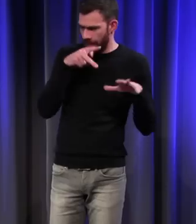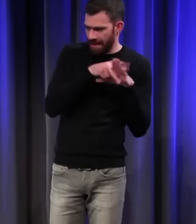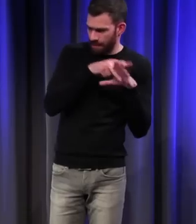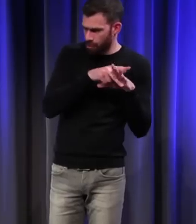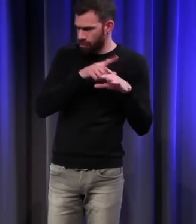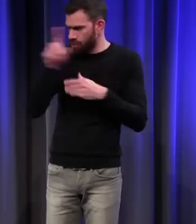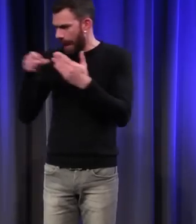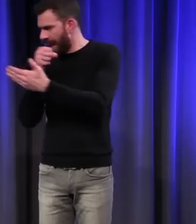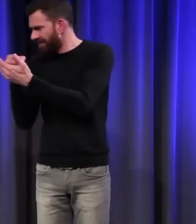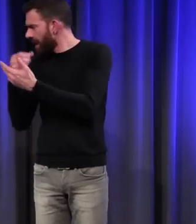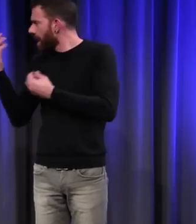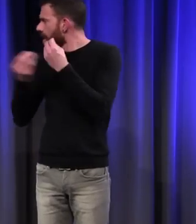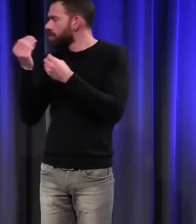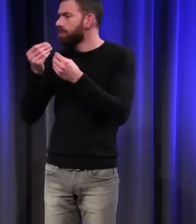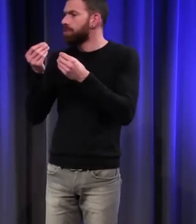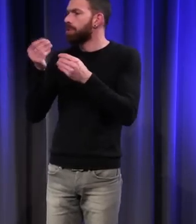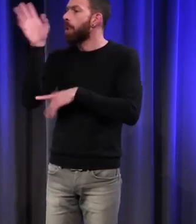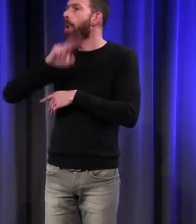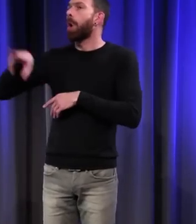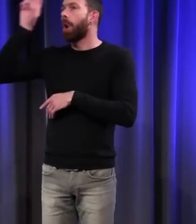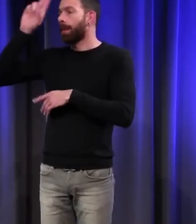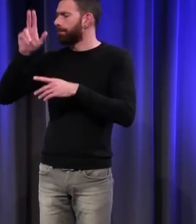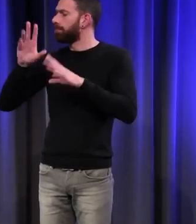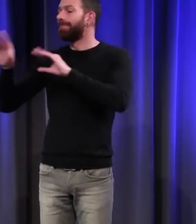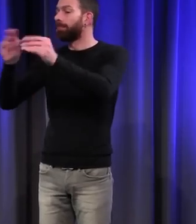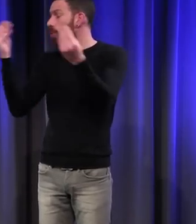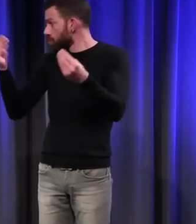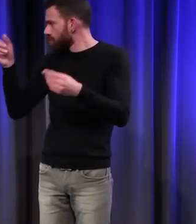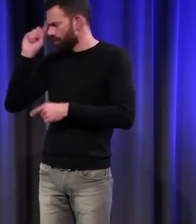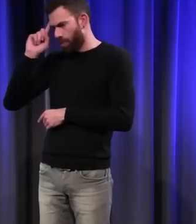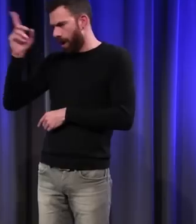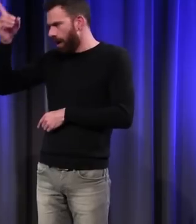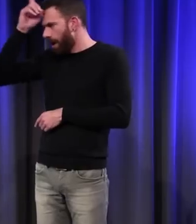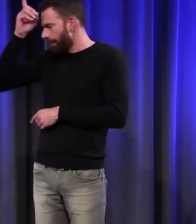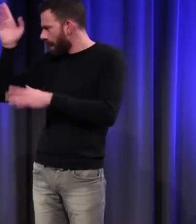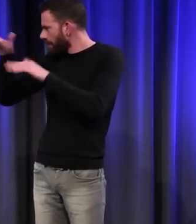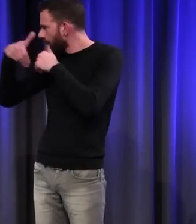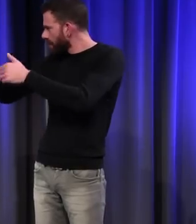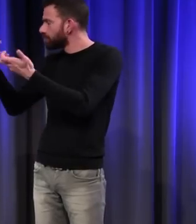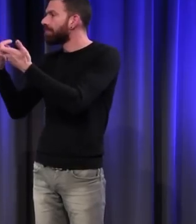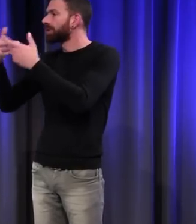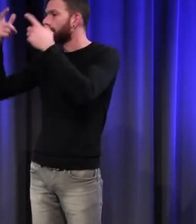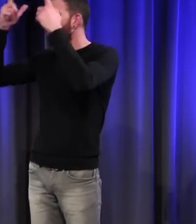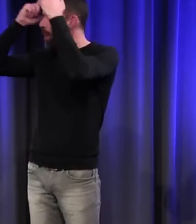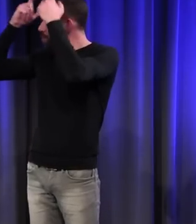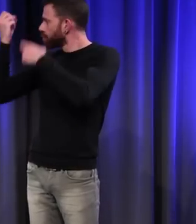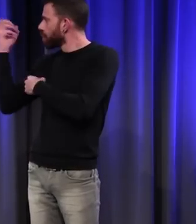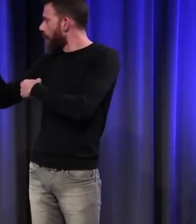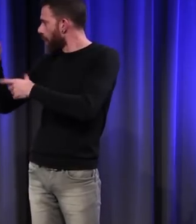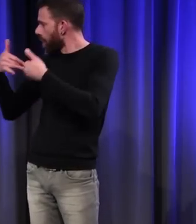? qu'apparemment, en Allemagne, par exemple, il y a toujours l'ours feux d'or, par exemple, pour le cinéma.